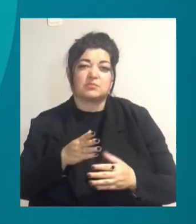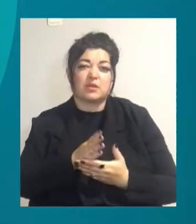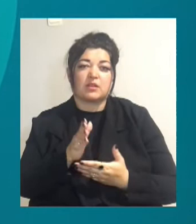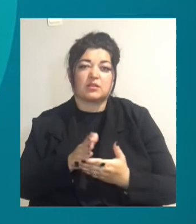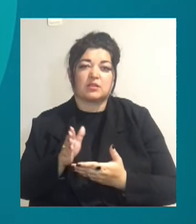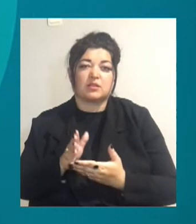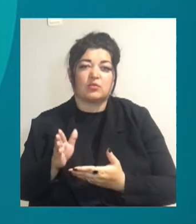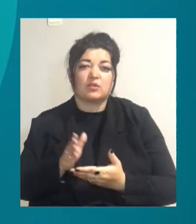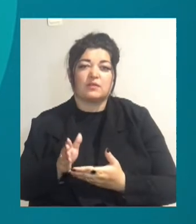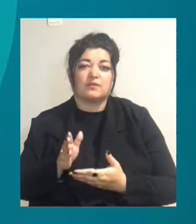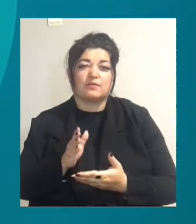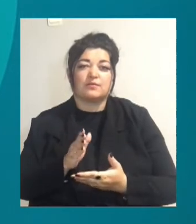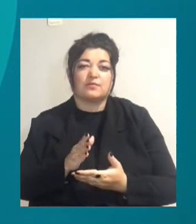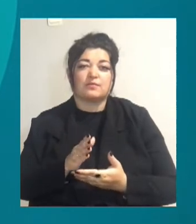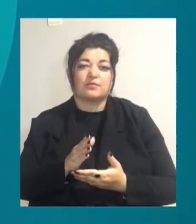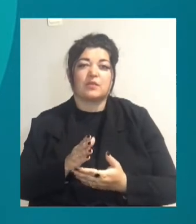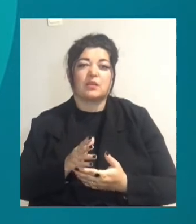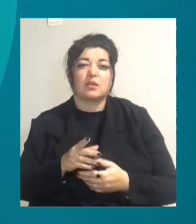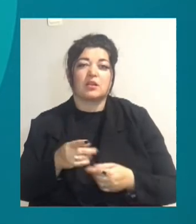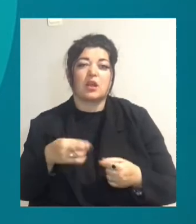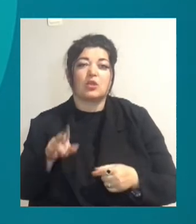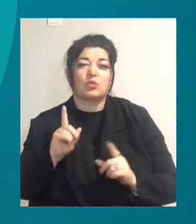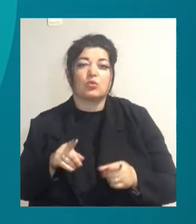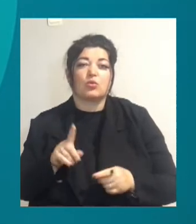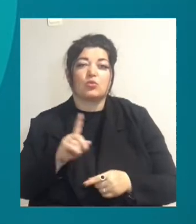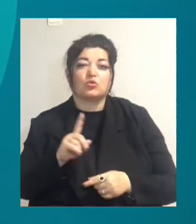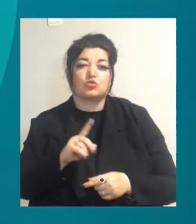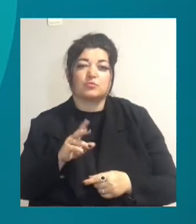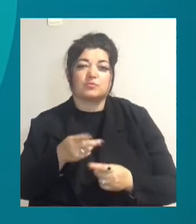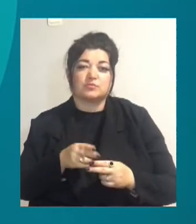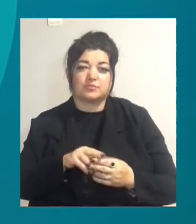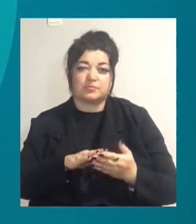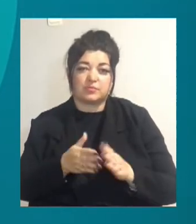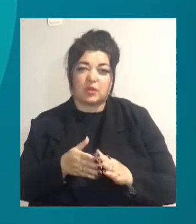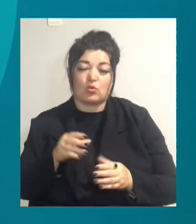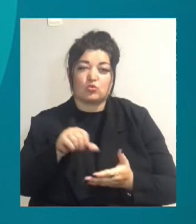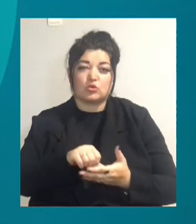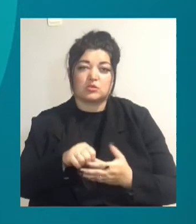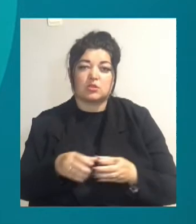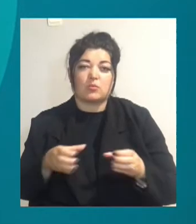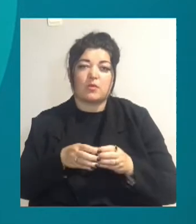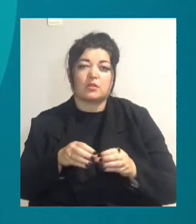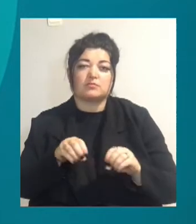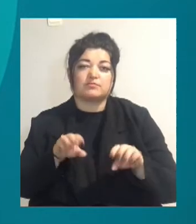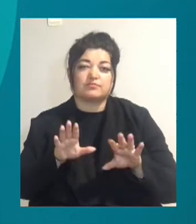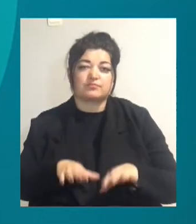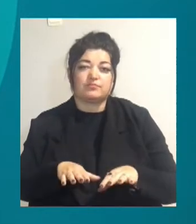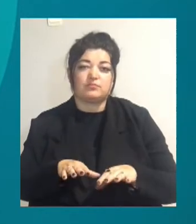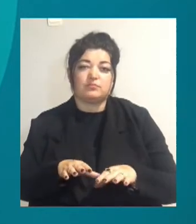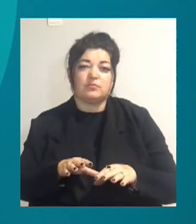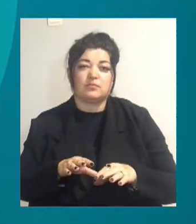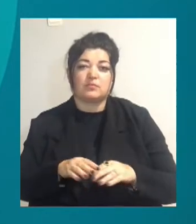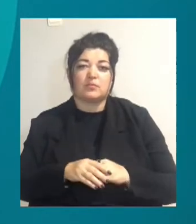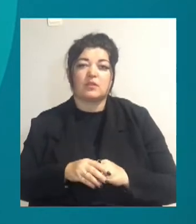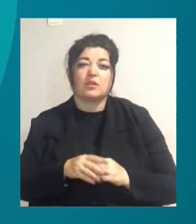яким це цікаво. Для того, щоб курс став безкоштовним, учасники команди запустили спільнокошт, де збирають необхідну суму для